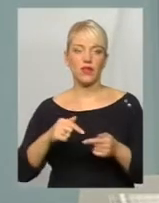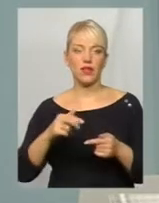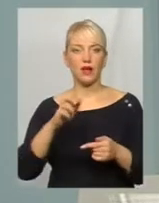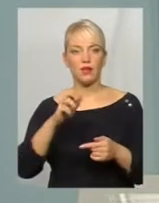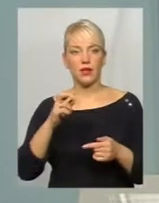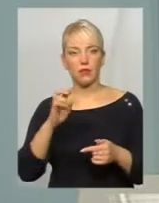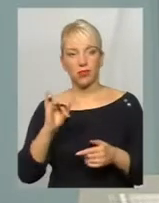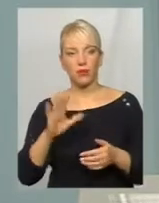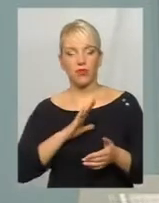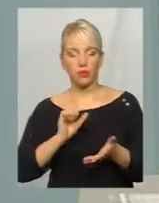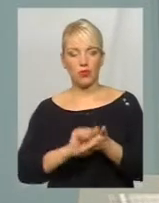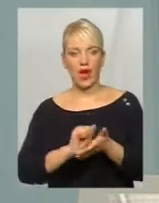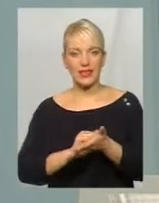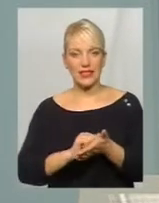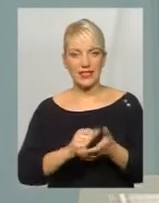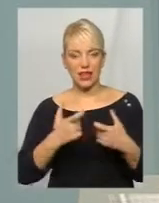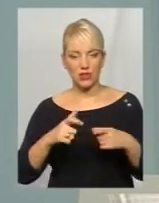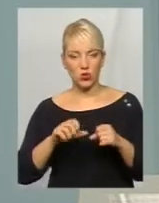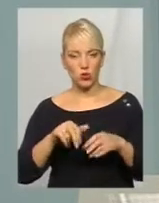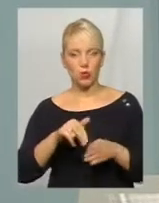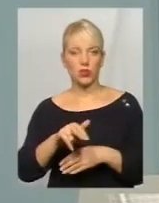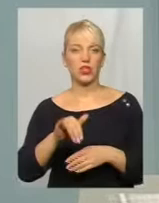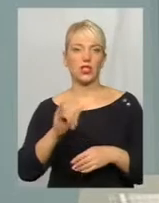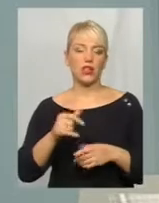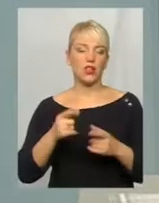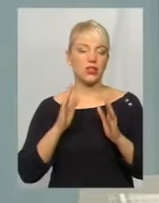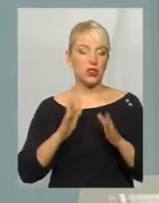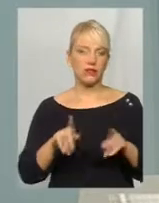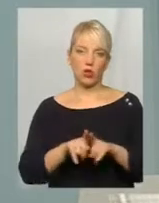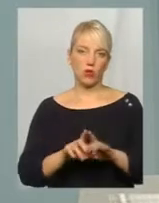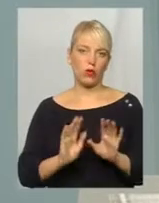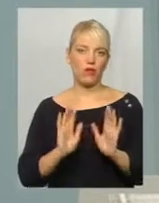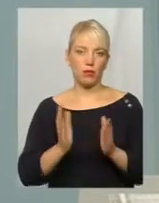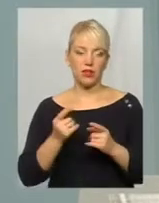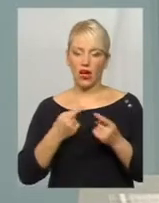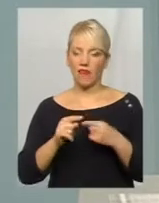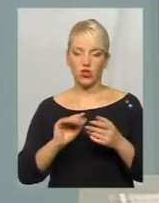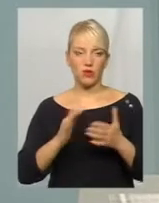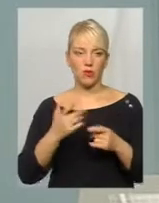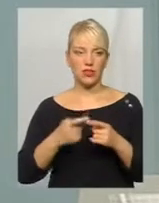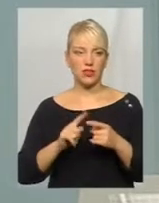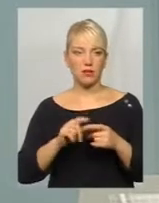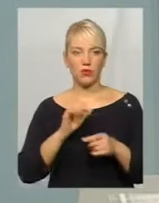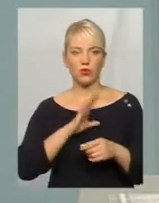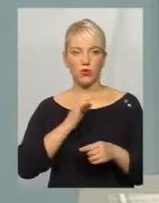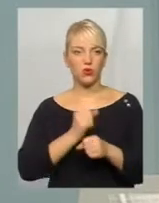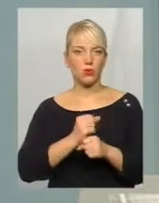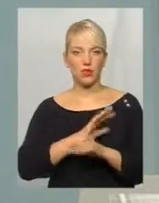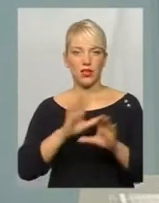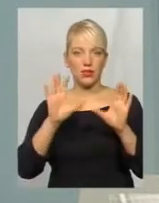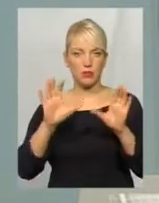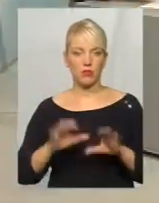пройти атестацію і тільки в такому випадку. В іншому випадку це було зроблено неправомірно.